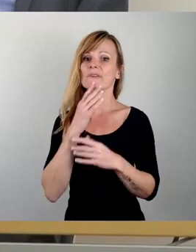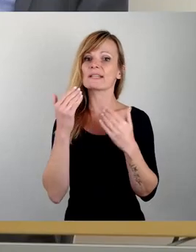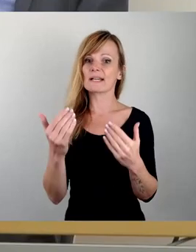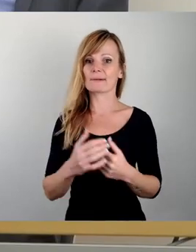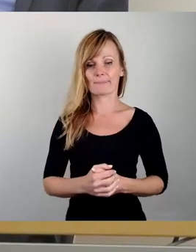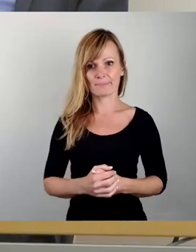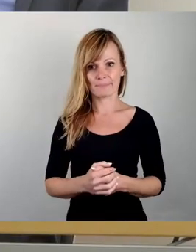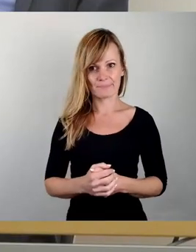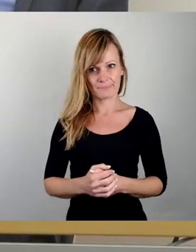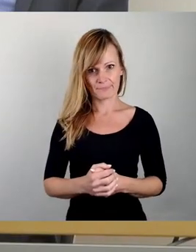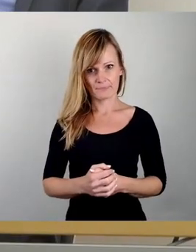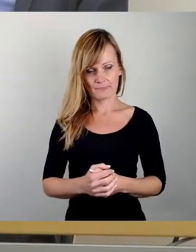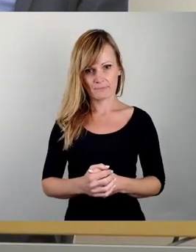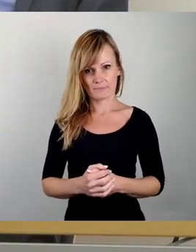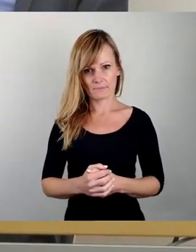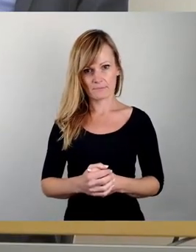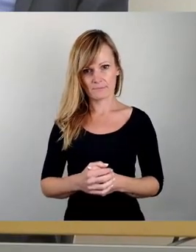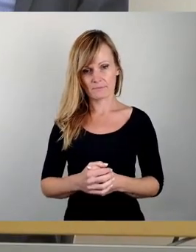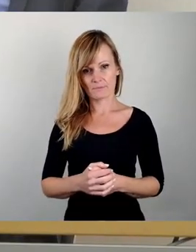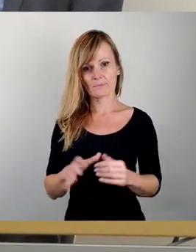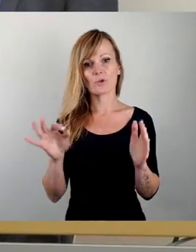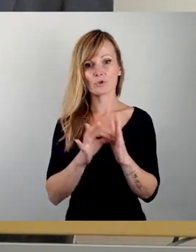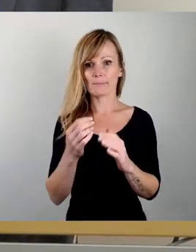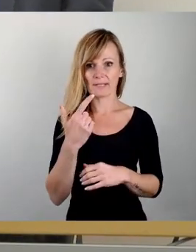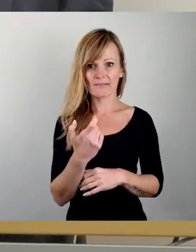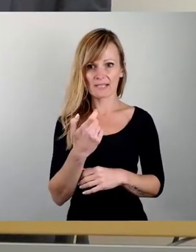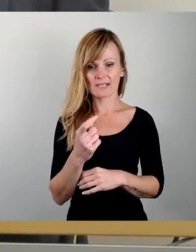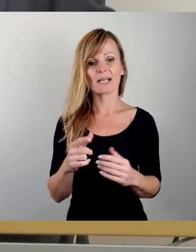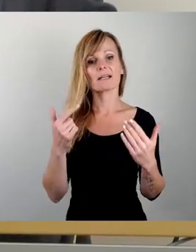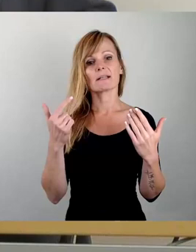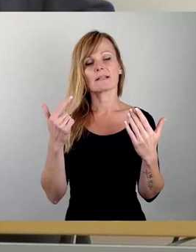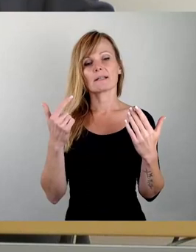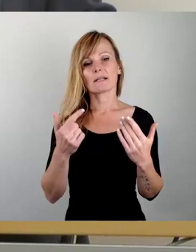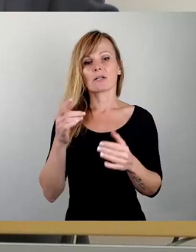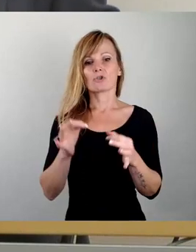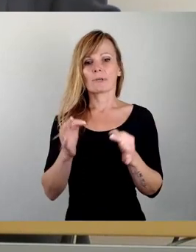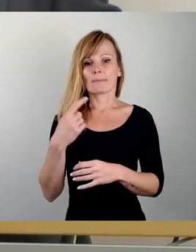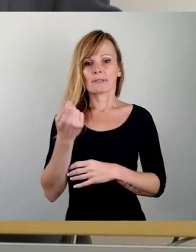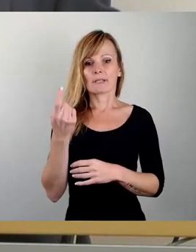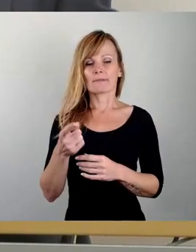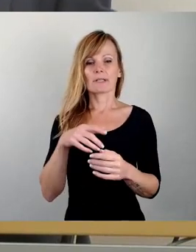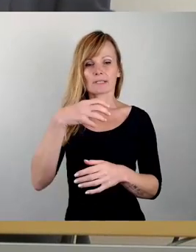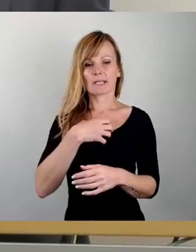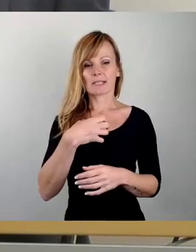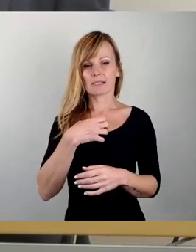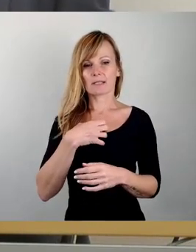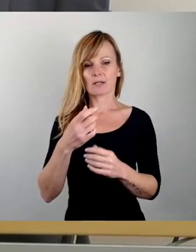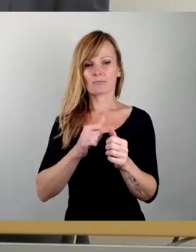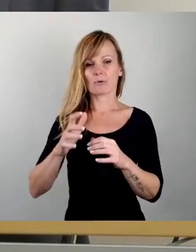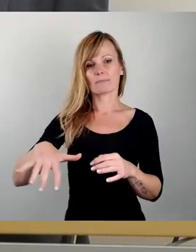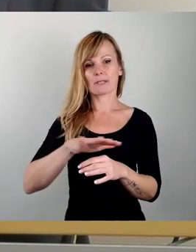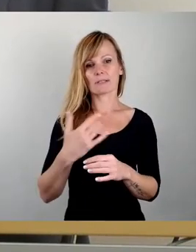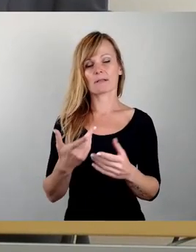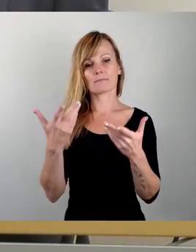Und wir kommen zu Top 20. Sieben, Spielbetrieb auf den Dresdner Sportplätzen gewährleisten, Instandhaltung